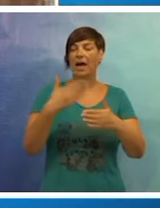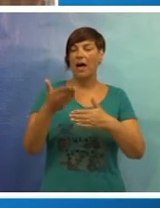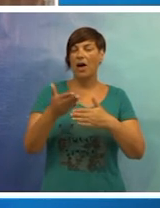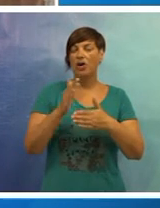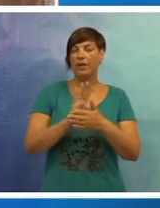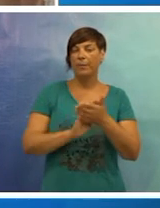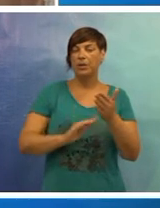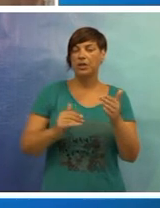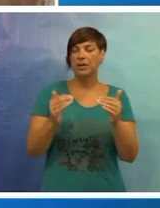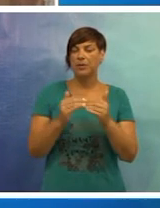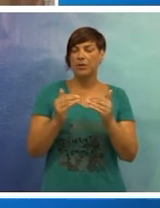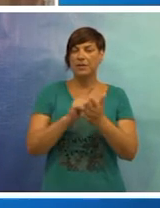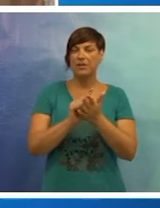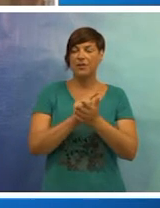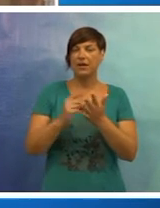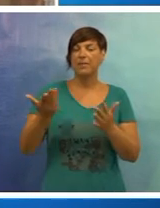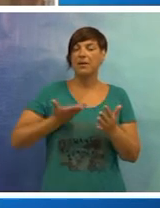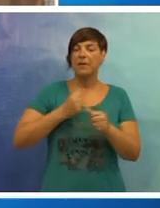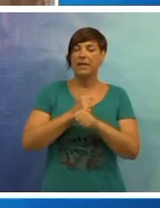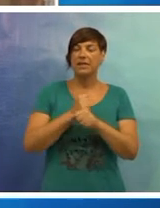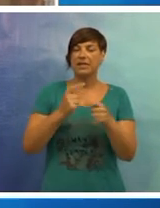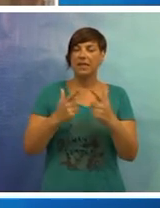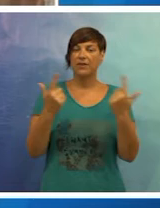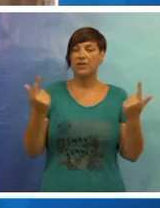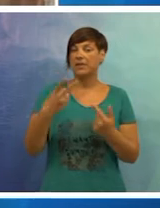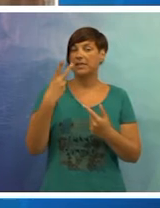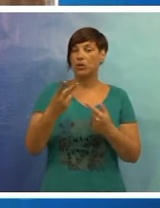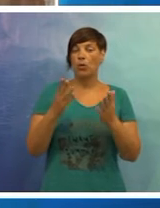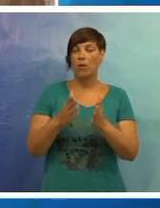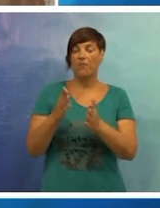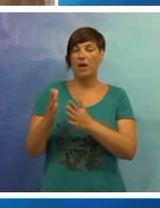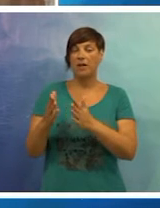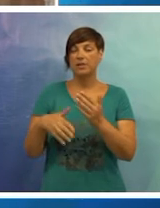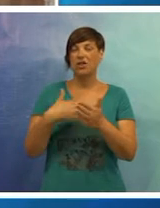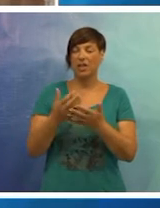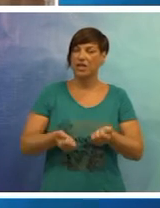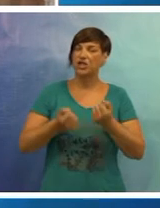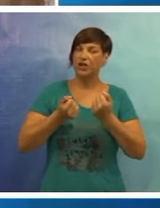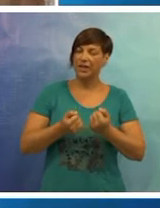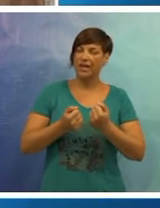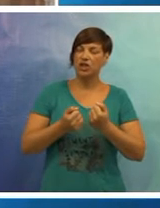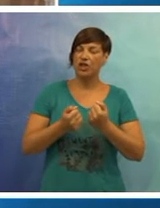a onda krećemo paralelno i sa dobivanim građanske dozvole za drugu fazu. Ona je nešto kompliciranija.